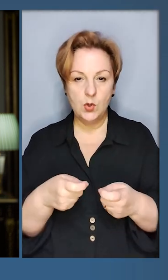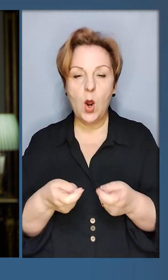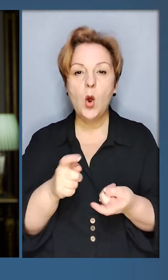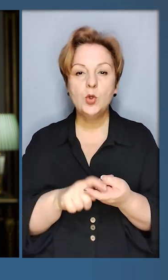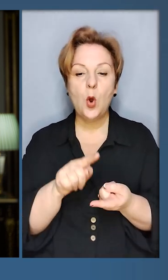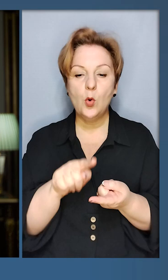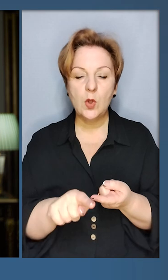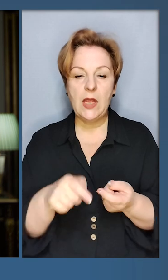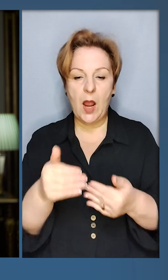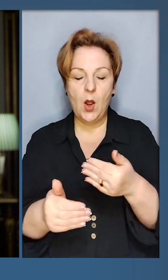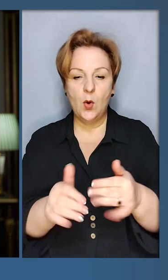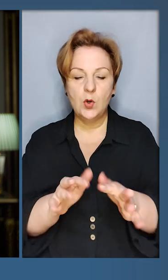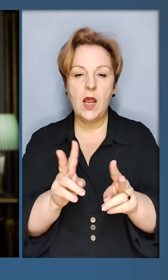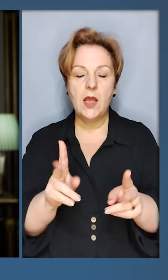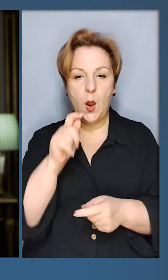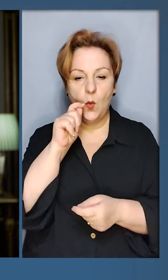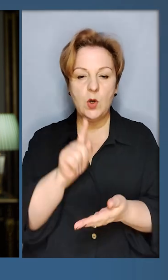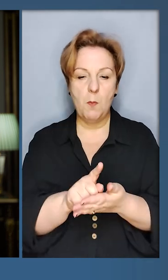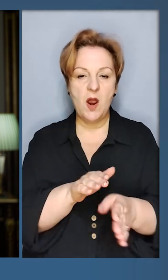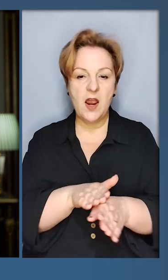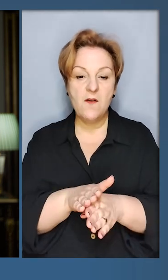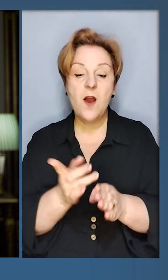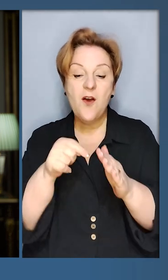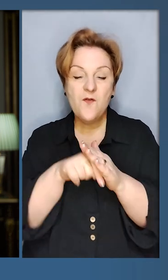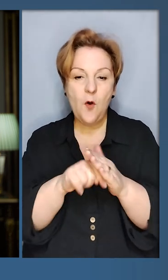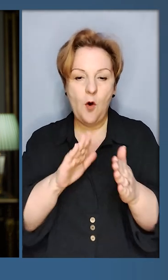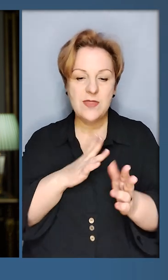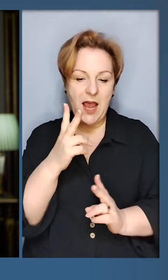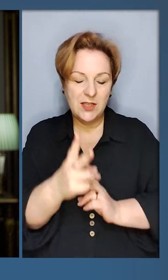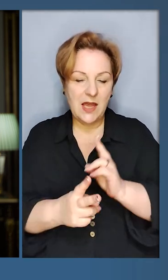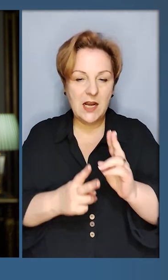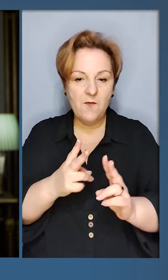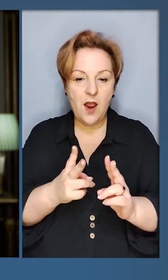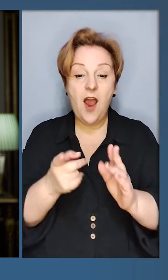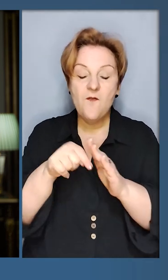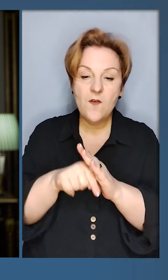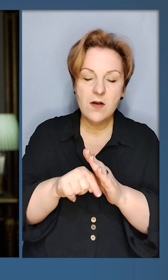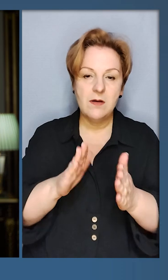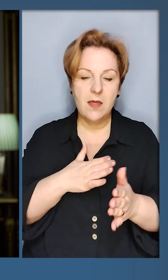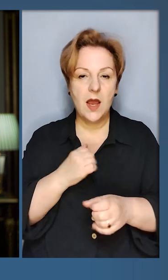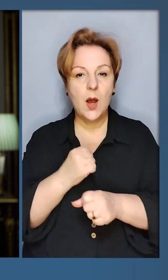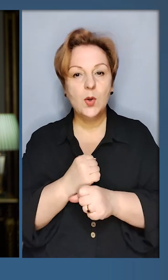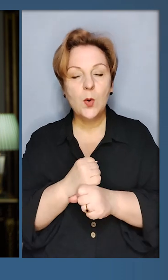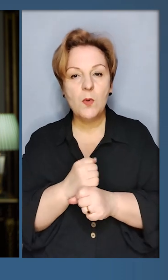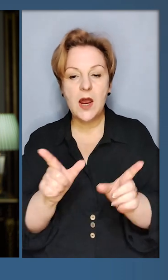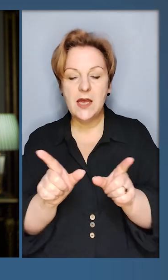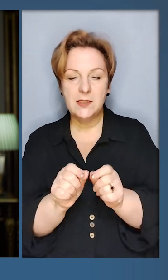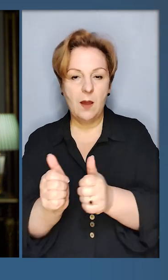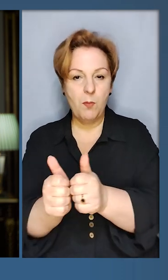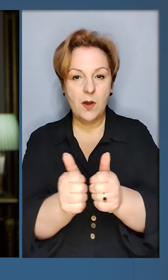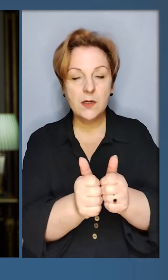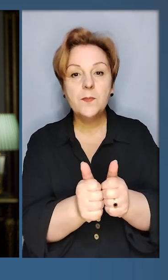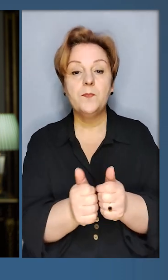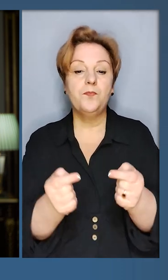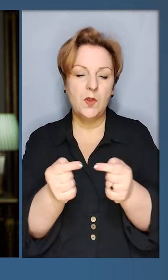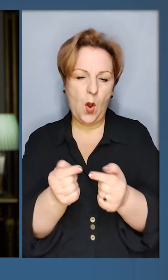щодо тих кроків, які Україна має зробити і в контексті нашої трансформації, і в контексті нашої роботи з партнерами.